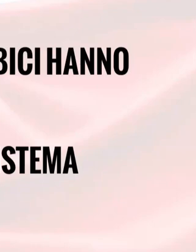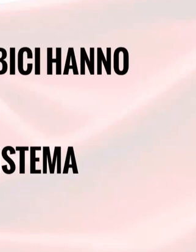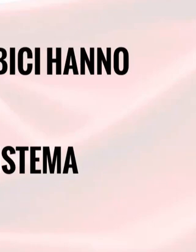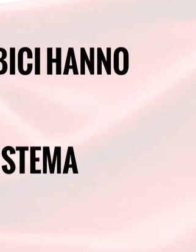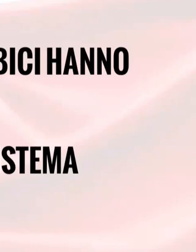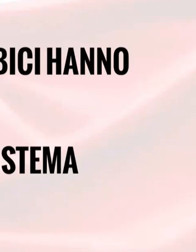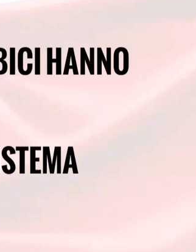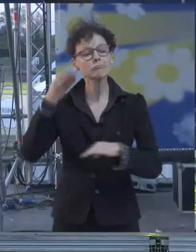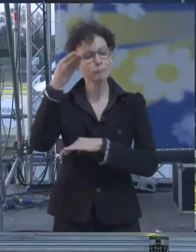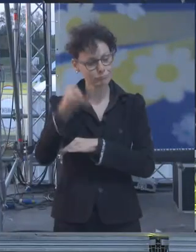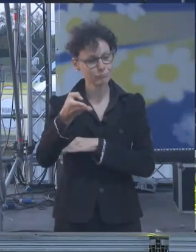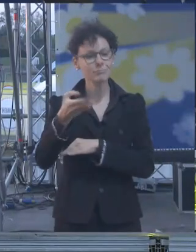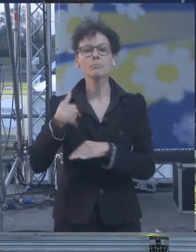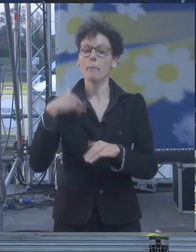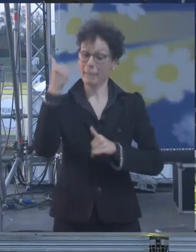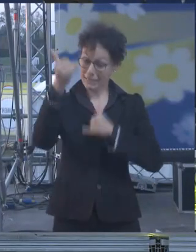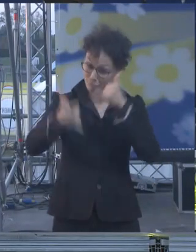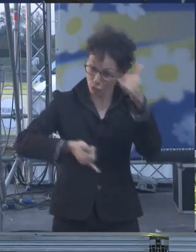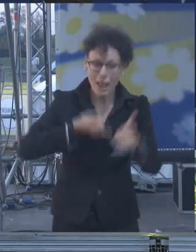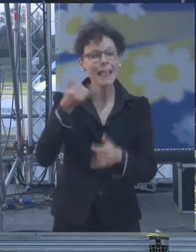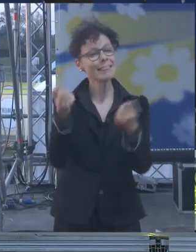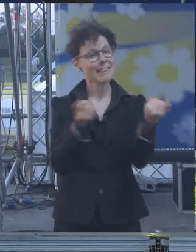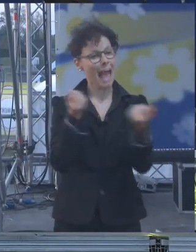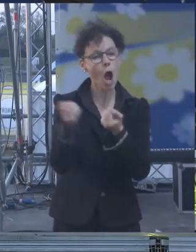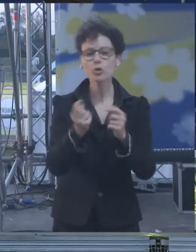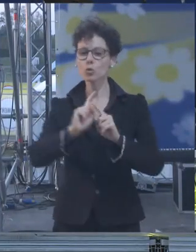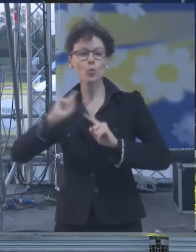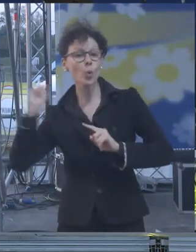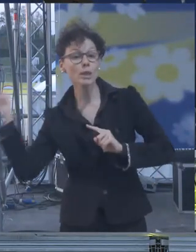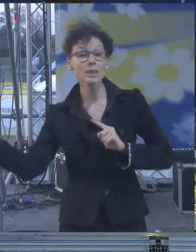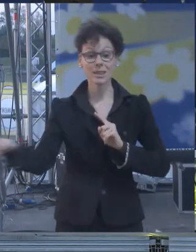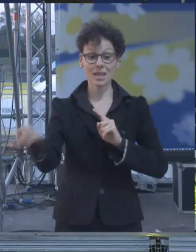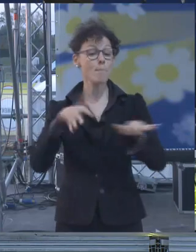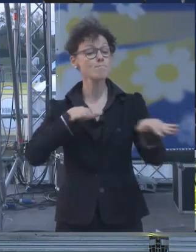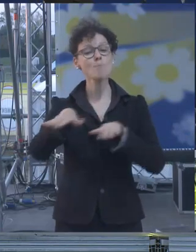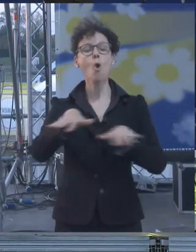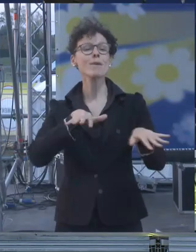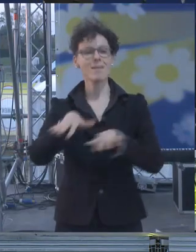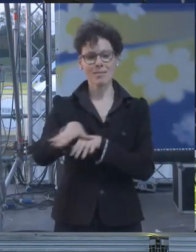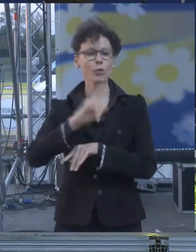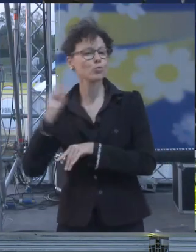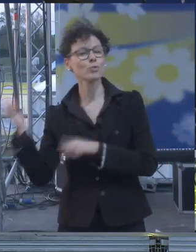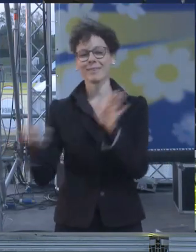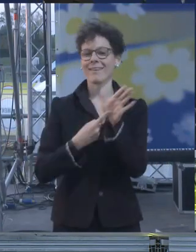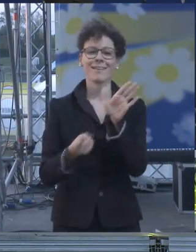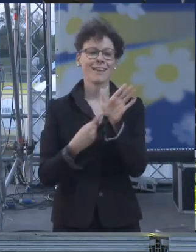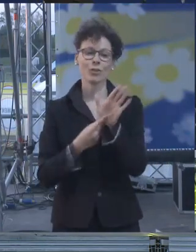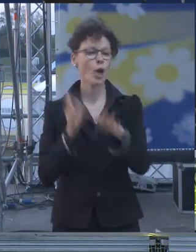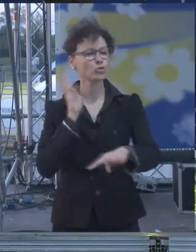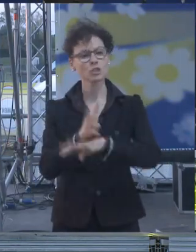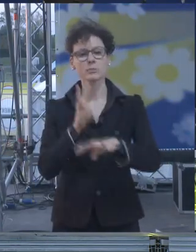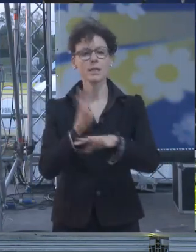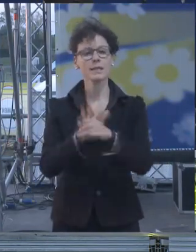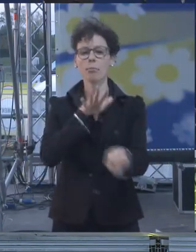le auto ma anche le bici e le carrozzine perché la mobilità è un diritto di tutti e di tutte e deve essere assolutamente accessibile